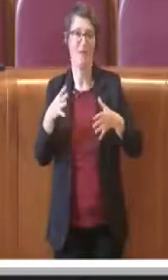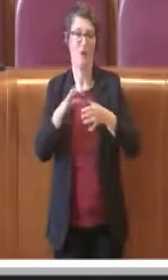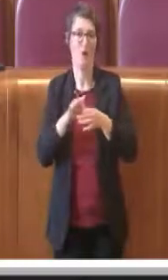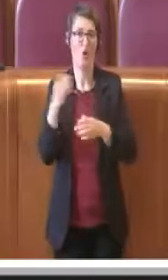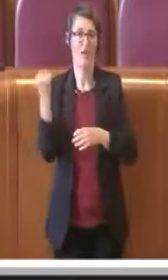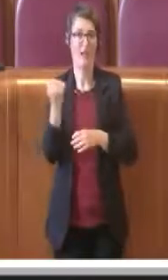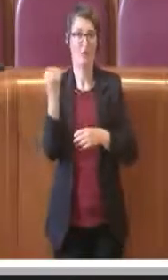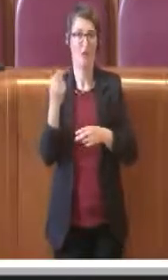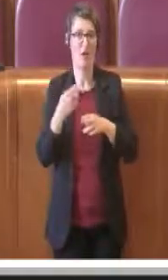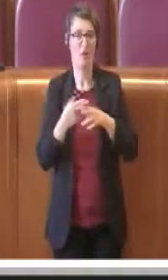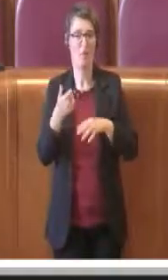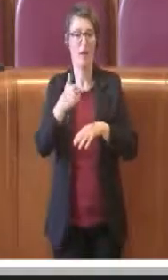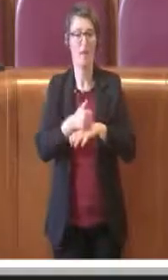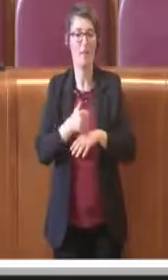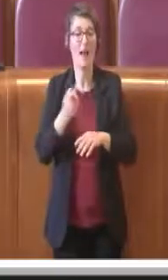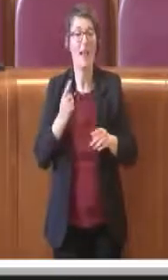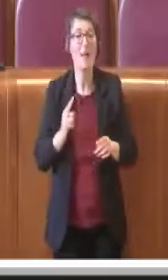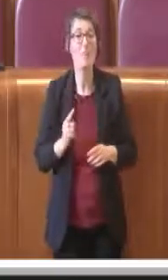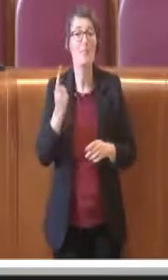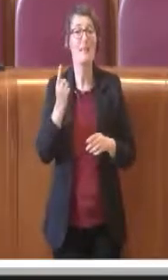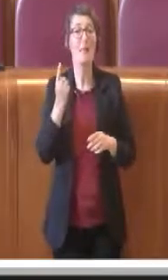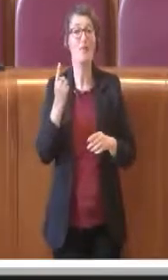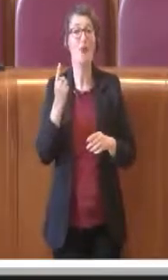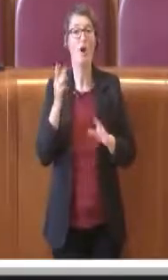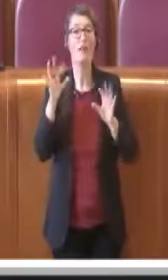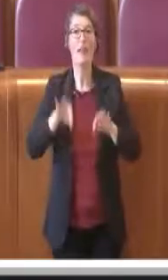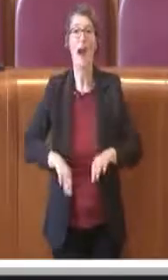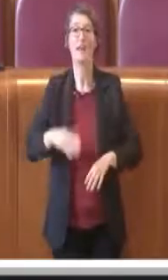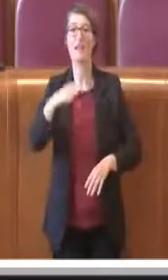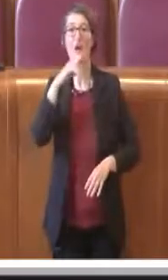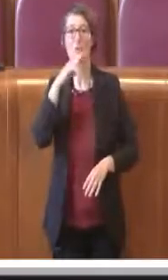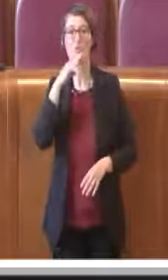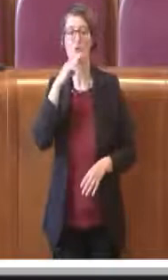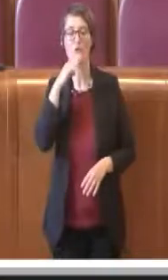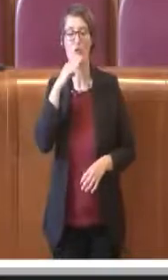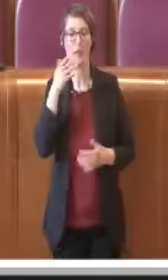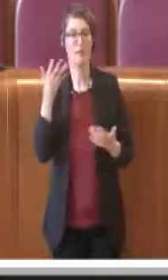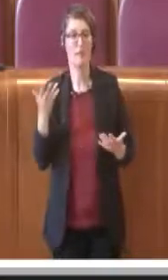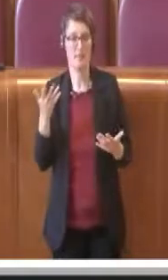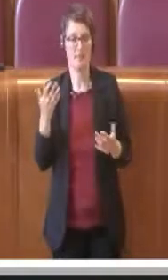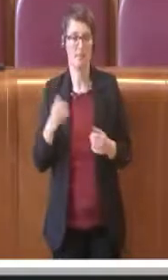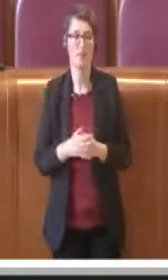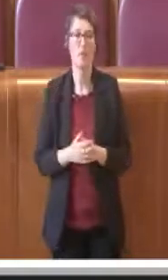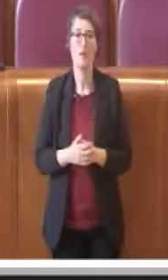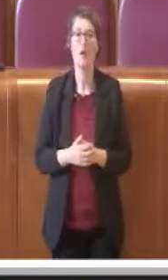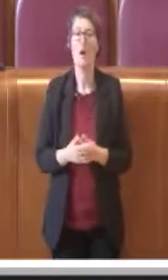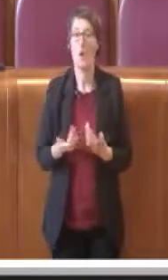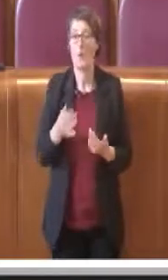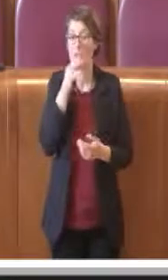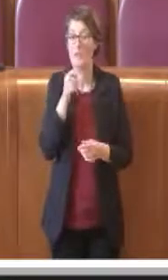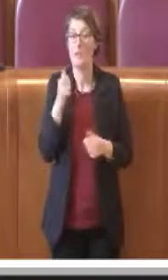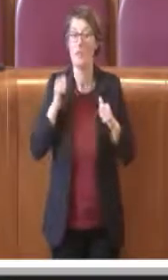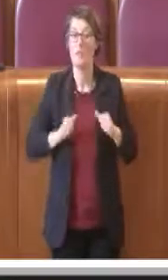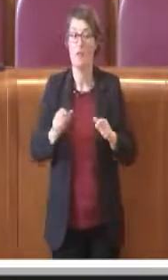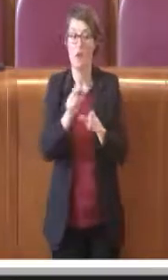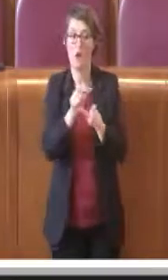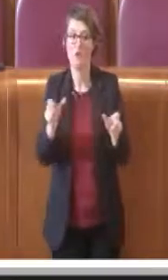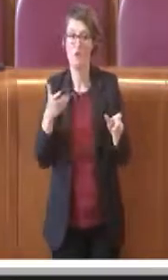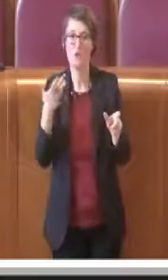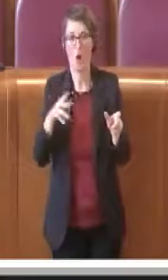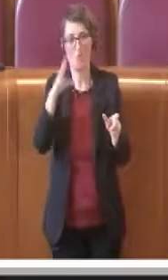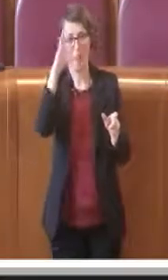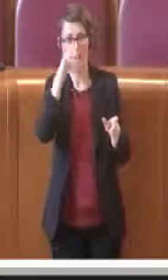sufficienza dopo sette anni. Questo vuol dire che i romani si stanno rendendo conto che qualcosa sta cambiando, che ci sono anche